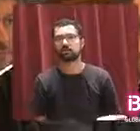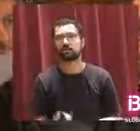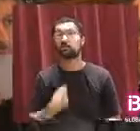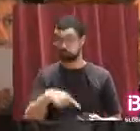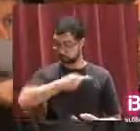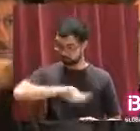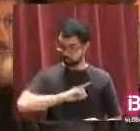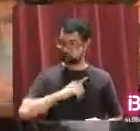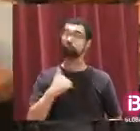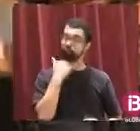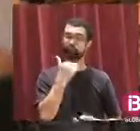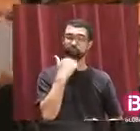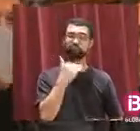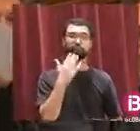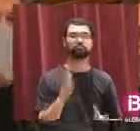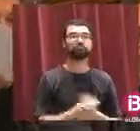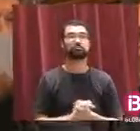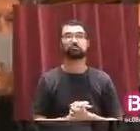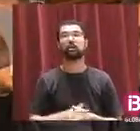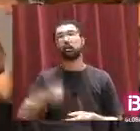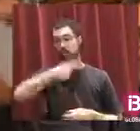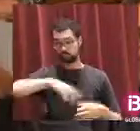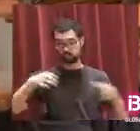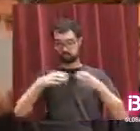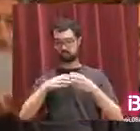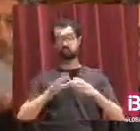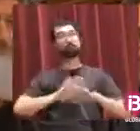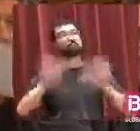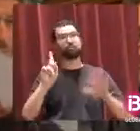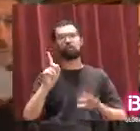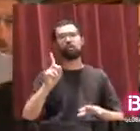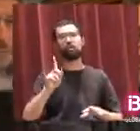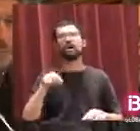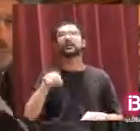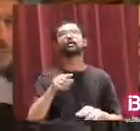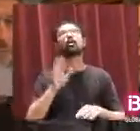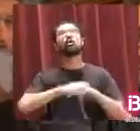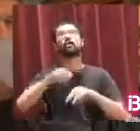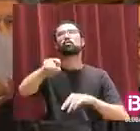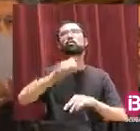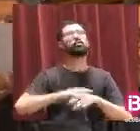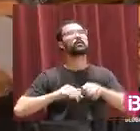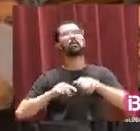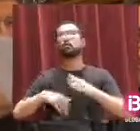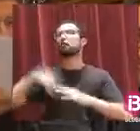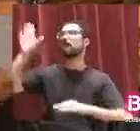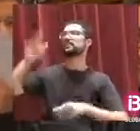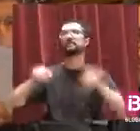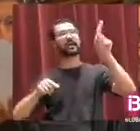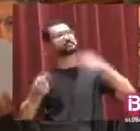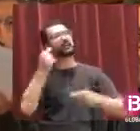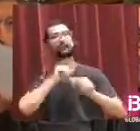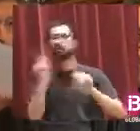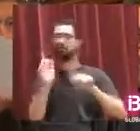Nosaltres sabem, i no és una qüestió del nostre grup, que no es tracta de jugar a'I Tomàs i de dir que en aquells cinc anys